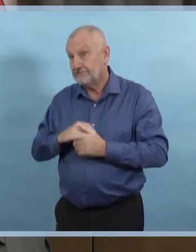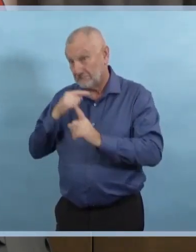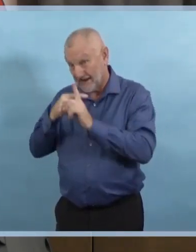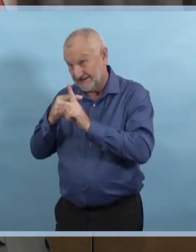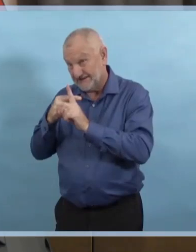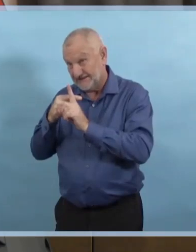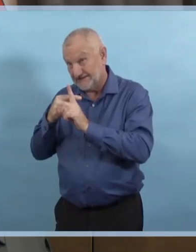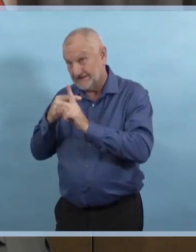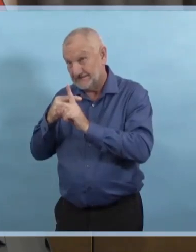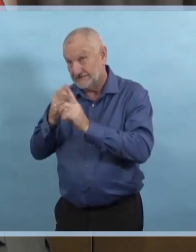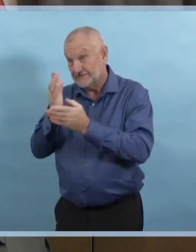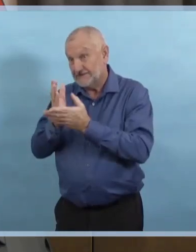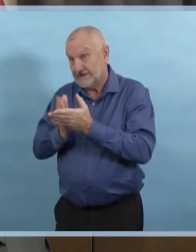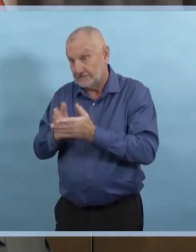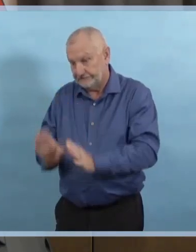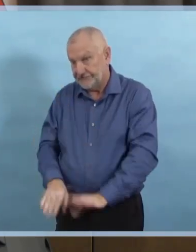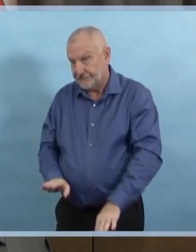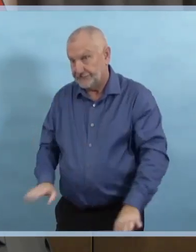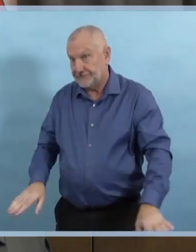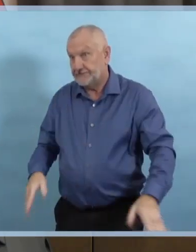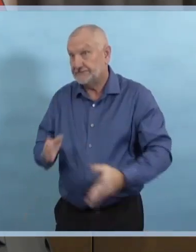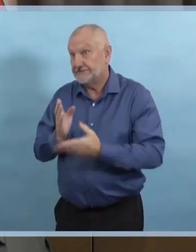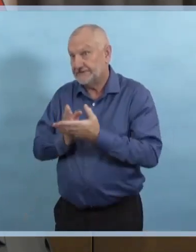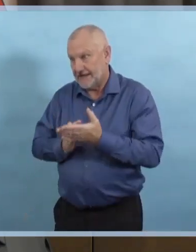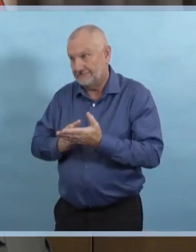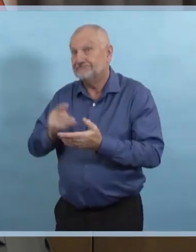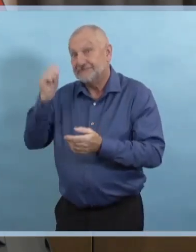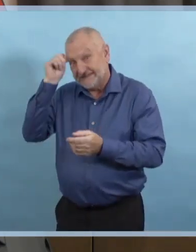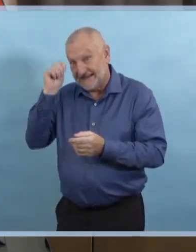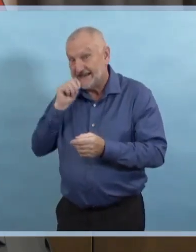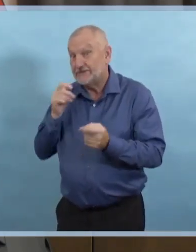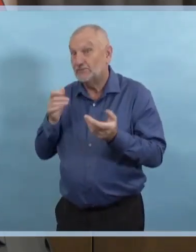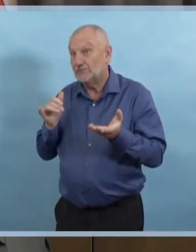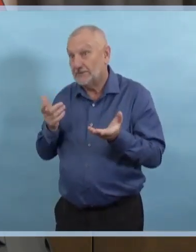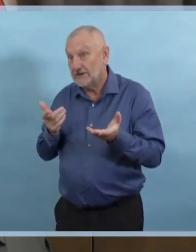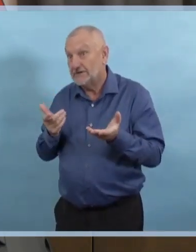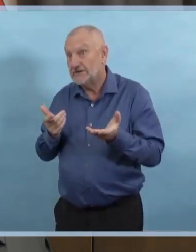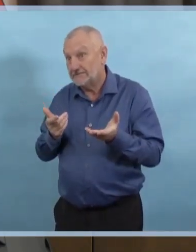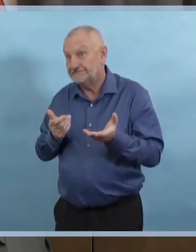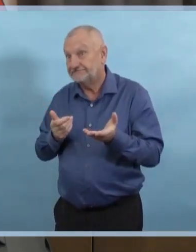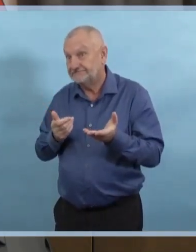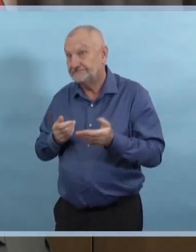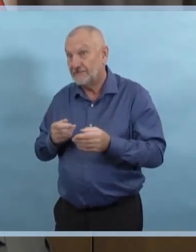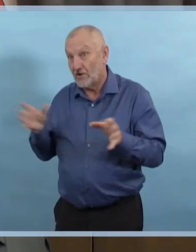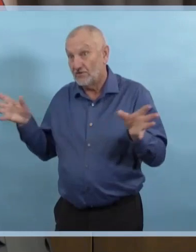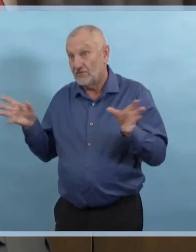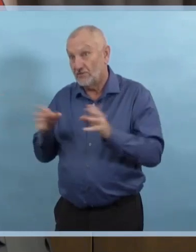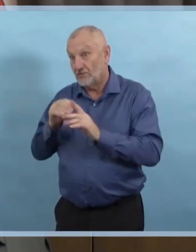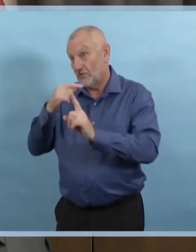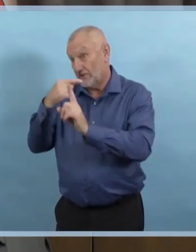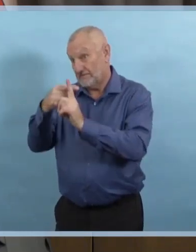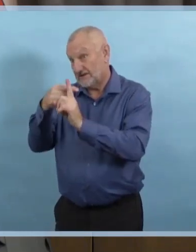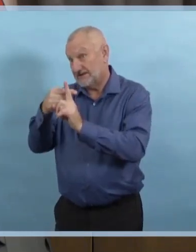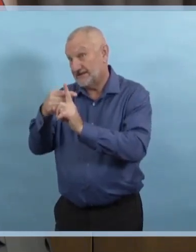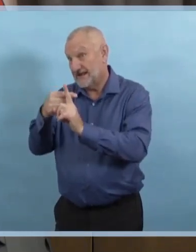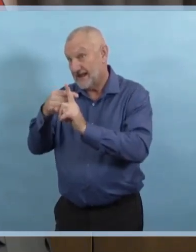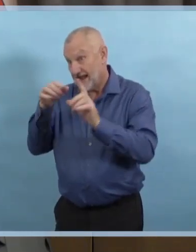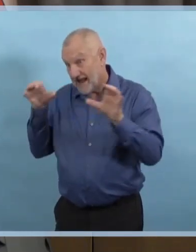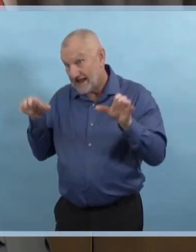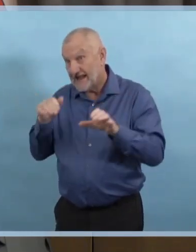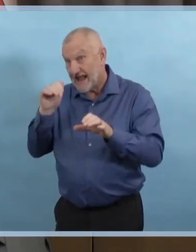Le taux de cas actifs est bien sûr beaucoup plus élevé qu'il était au printemps et qu'il était même la semaine dernière